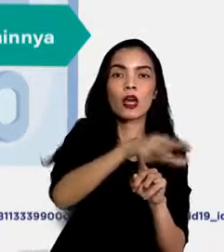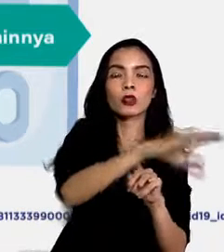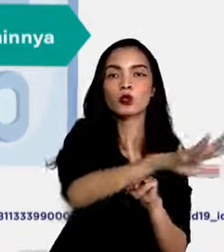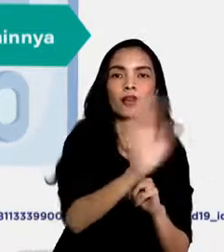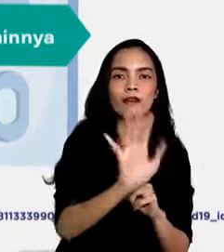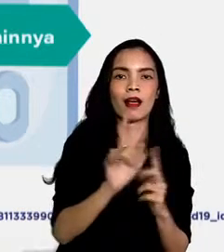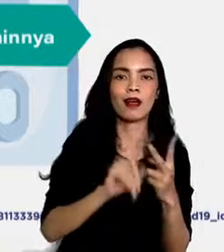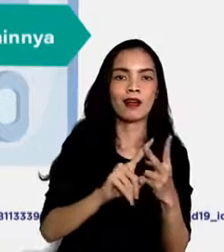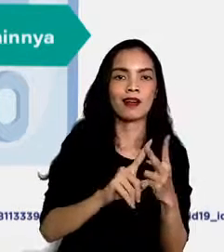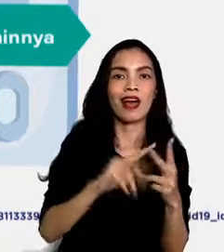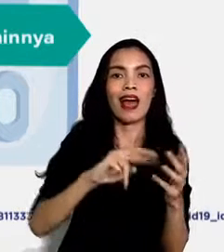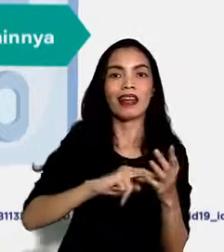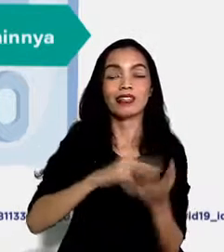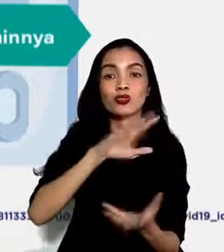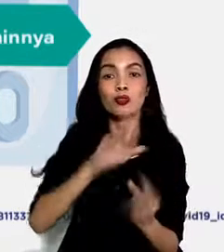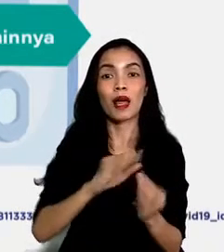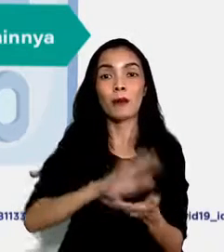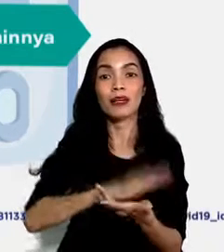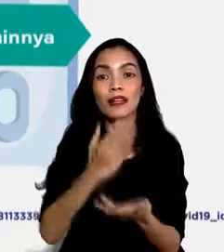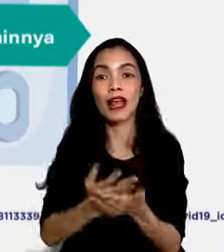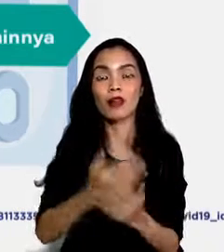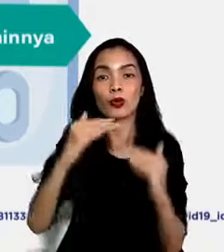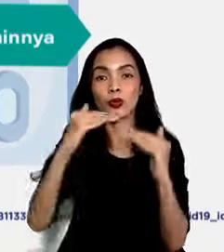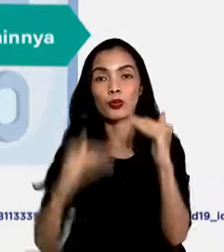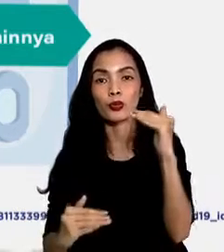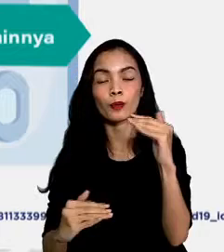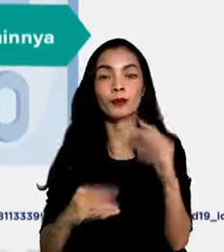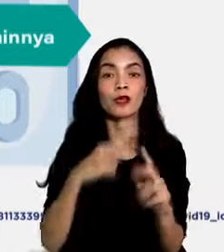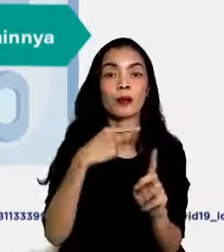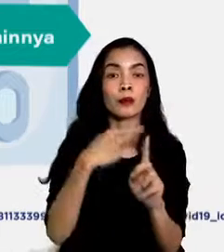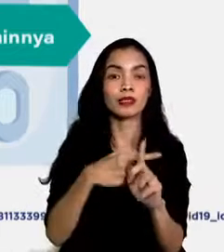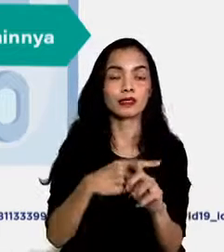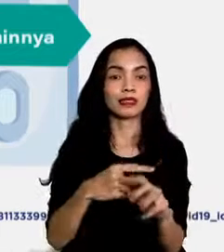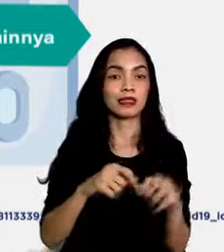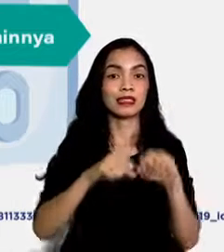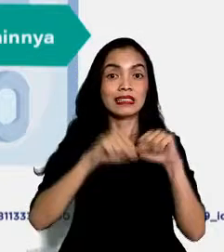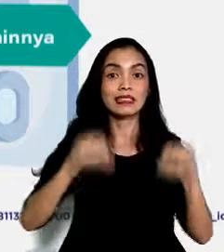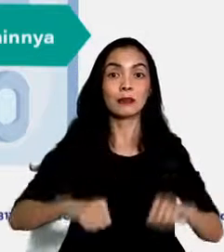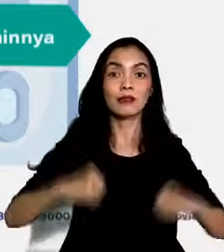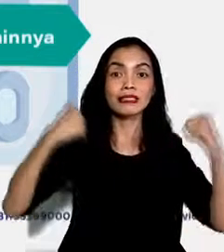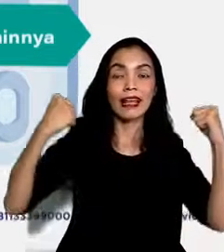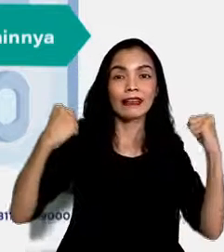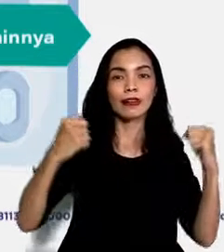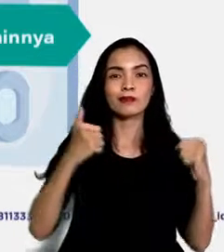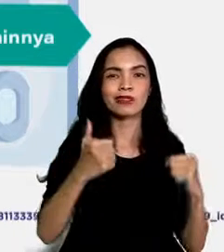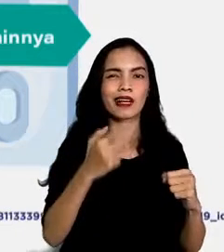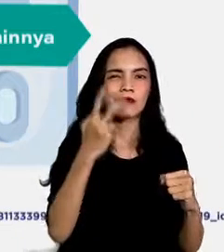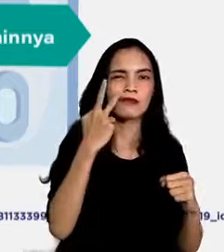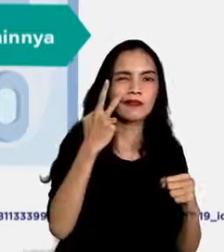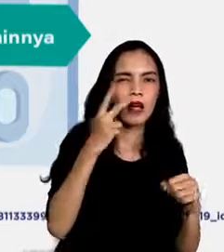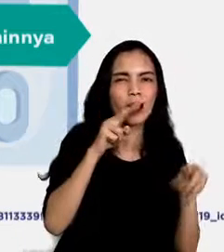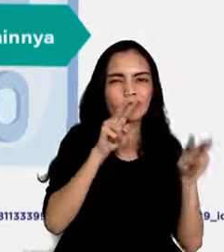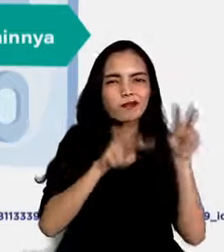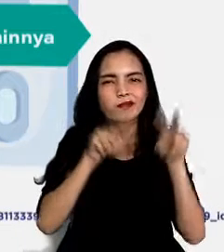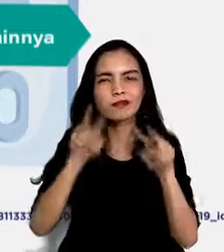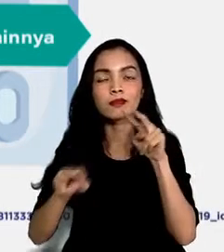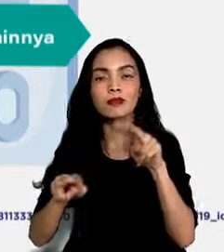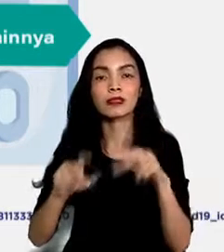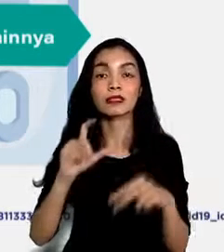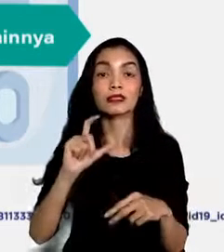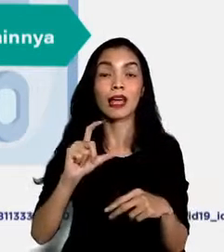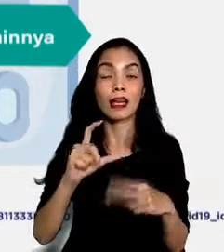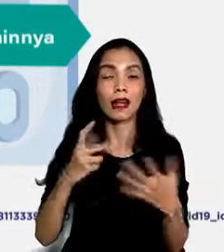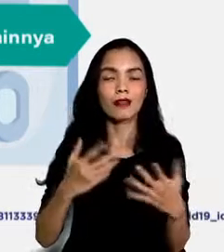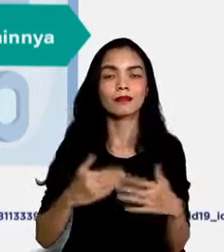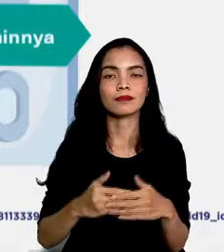dan mengurangi angka kematian serta melindungi ketahanan sistem kesehatan kita dengan catatan ditindaklanjuti dengan